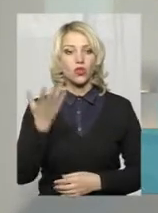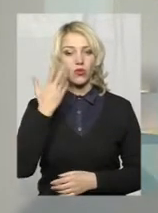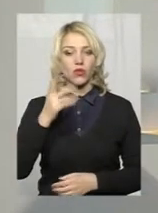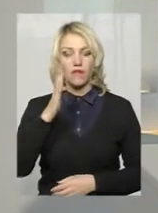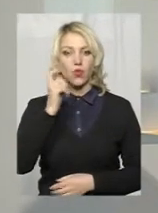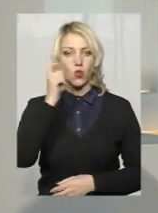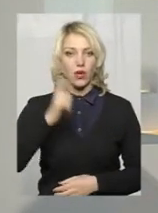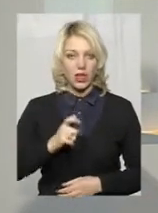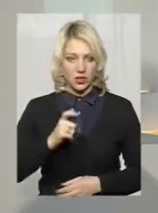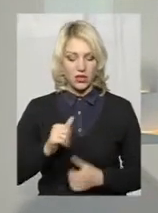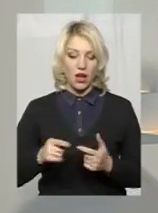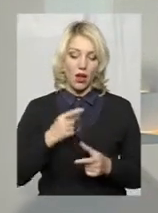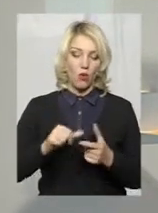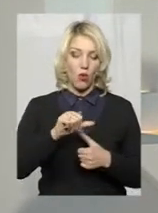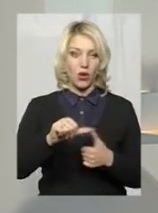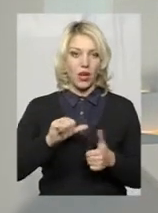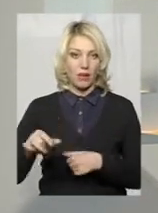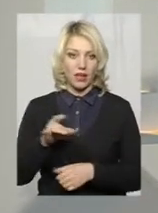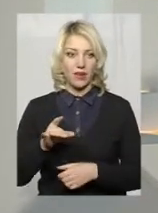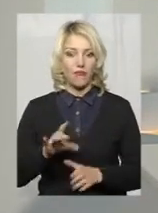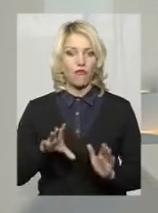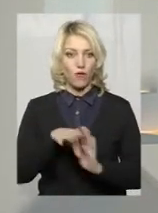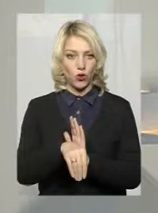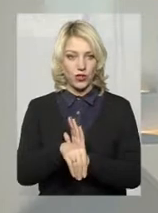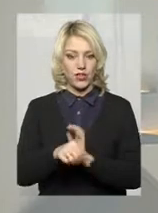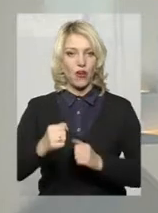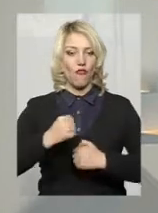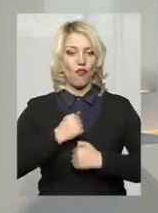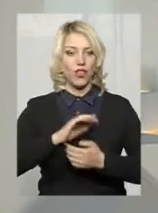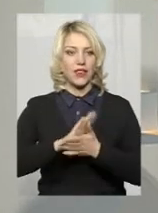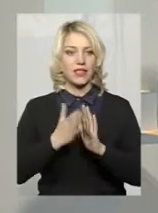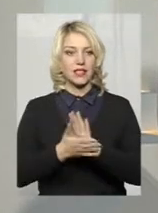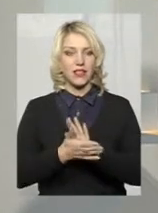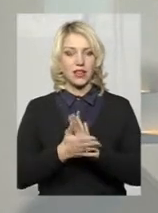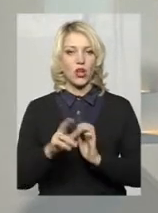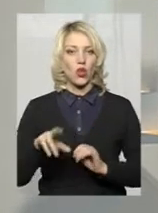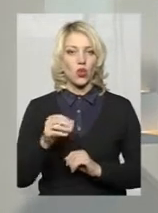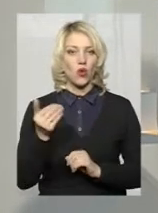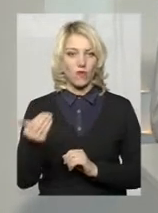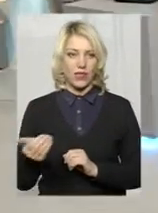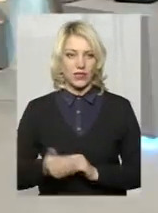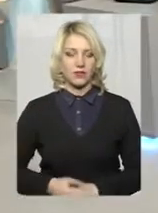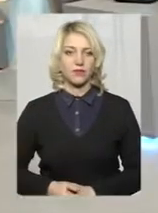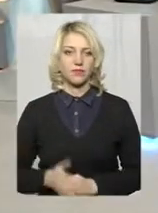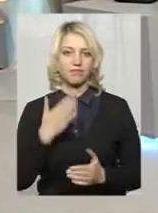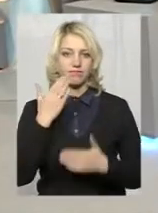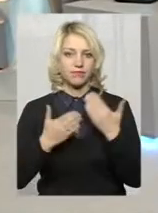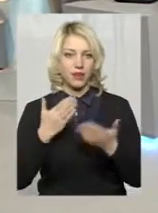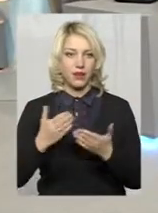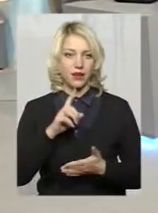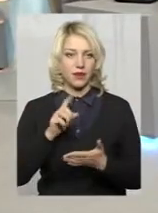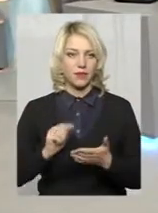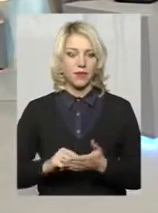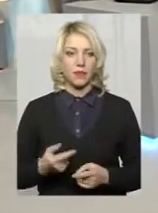Україні або в окремих регіонах вводиться воєнний стан? До вас, пане Вікторе, більше запитання. Згідно